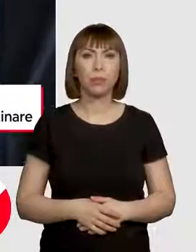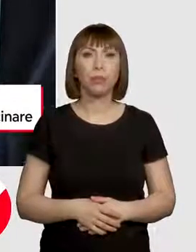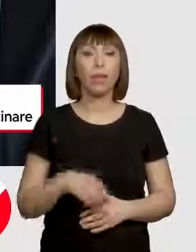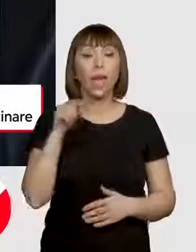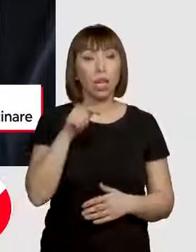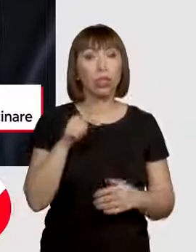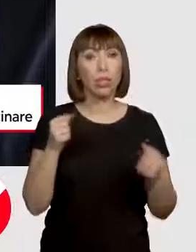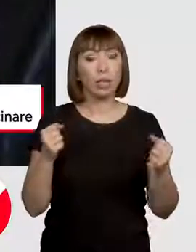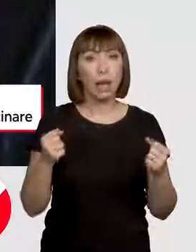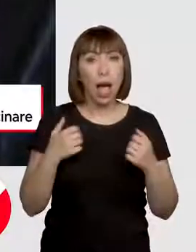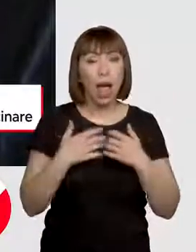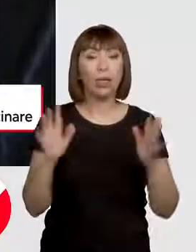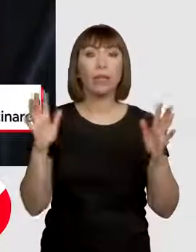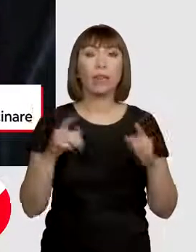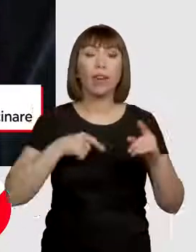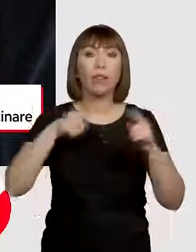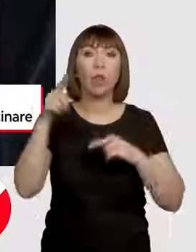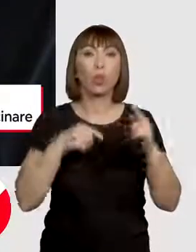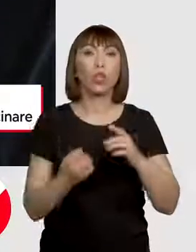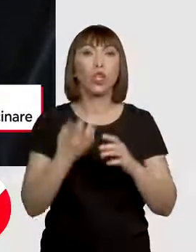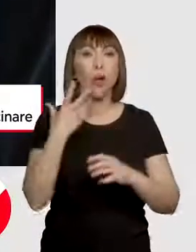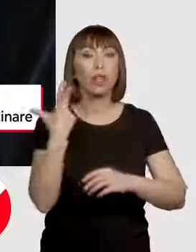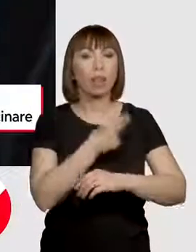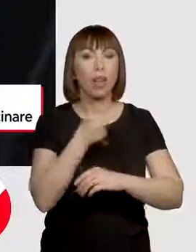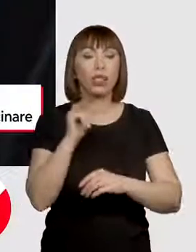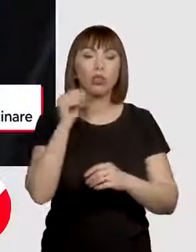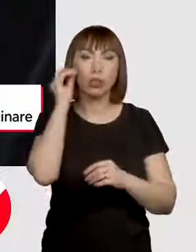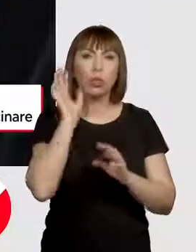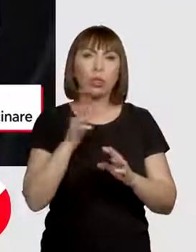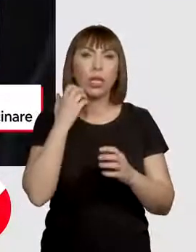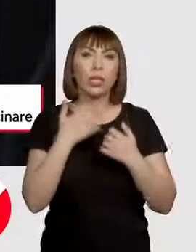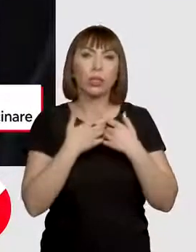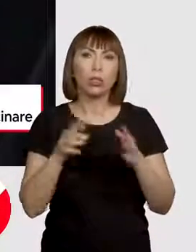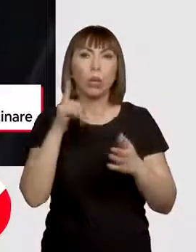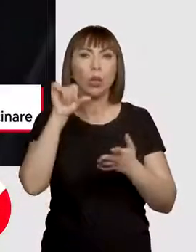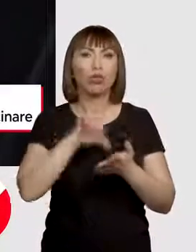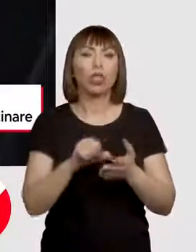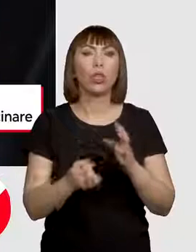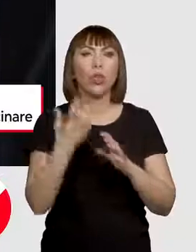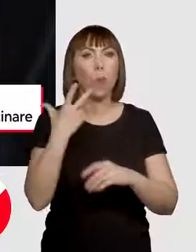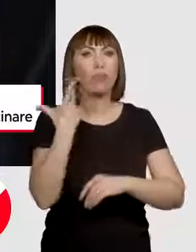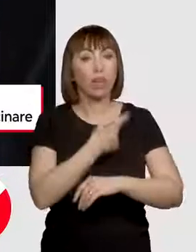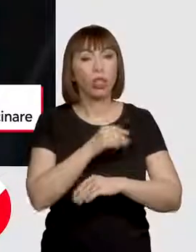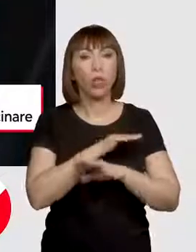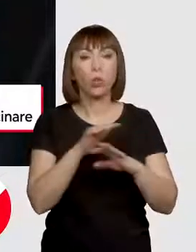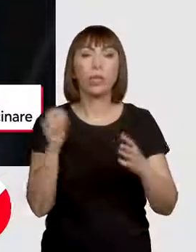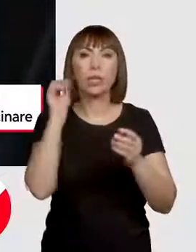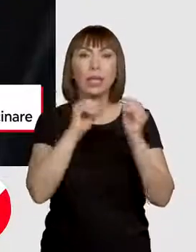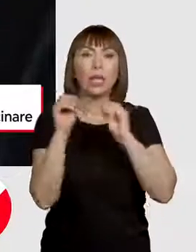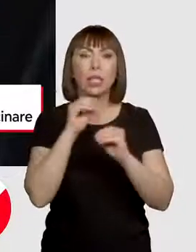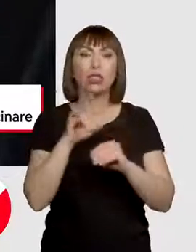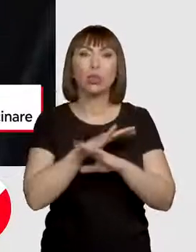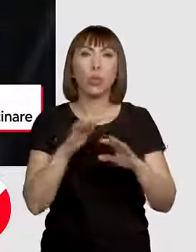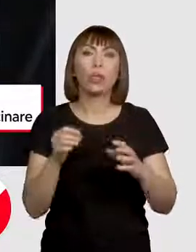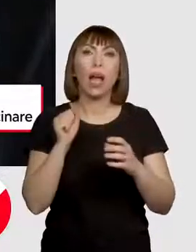Această activare a fluxurilor noi de vaccinare și în general când pornește un centru nou de vaccinare, toate setările și toate